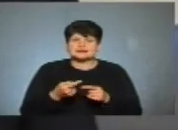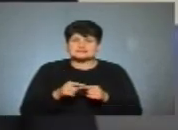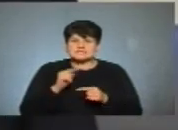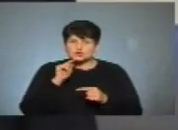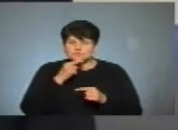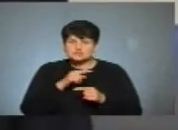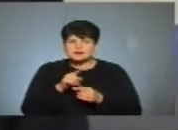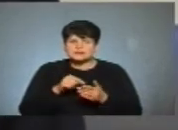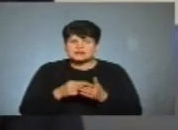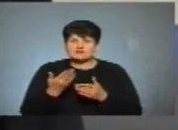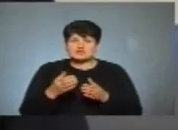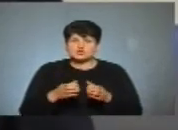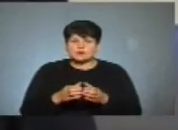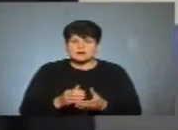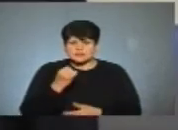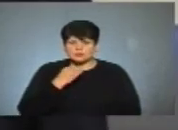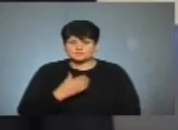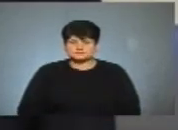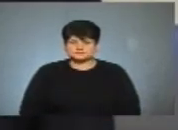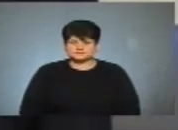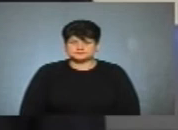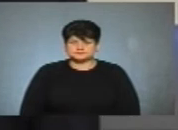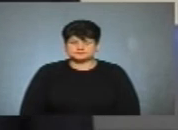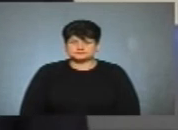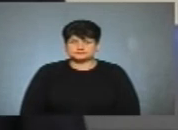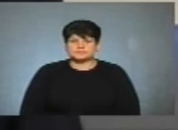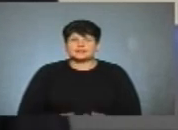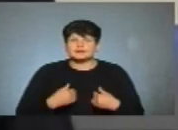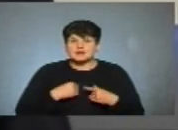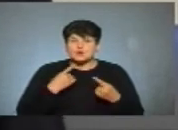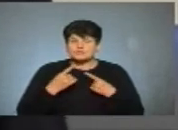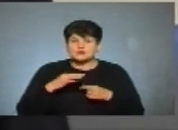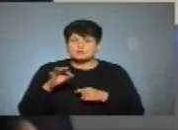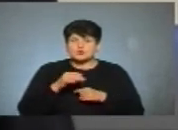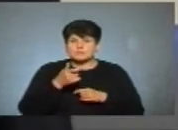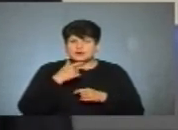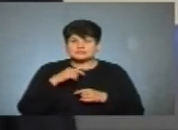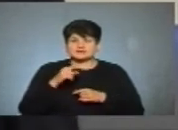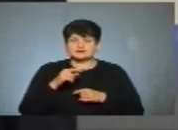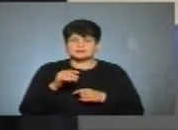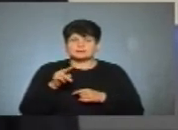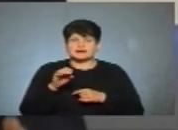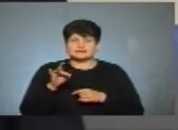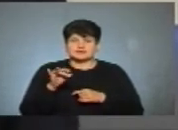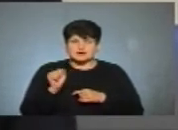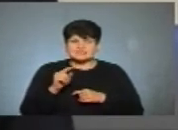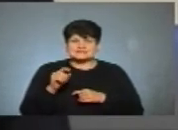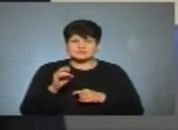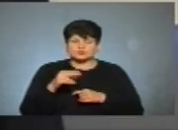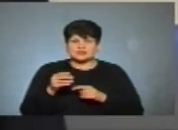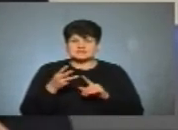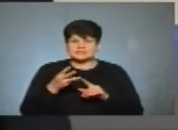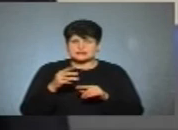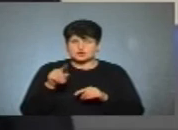економічних питаннях вашій команді? Дякую. Дивіться, я говорив про пана Петра Задворняка, котрий є в нашій п'ятірці, третій